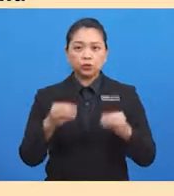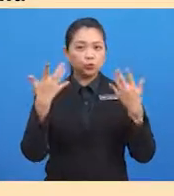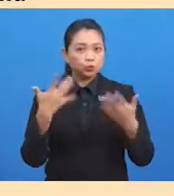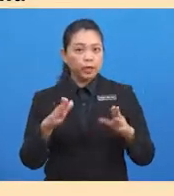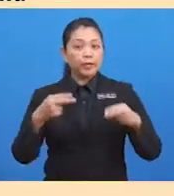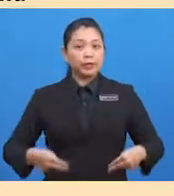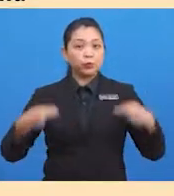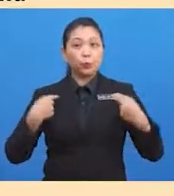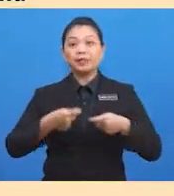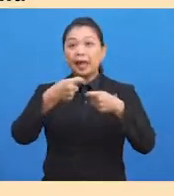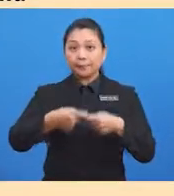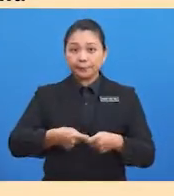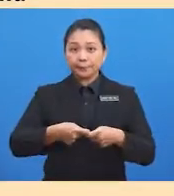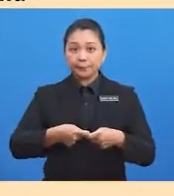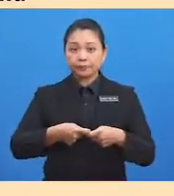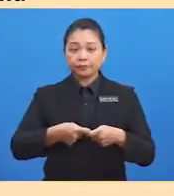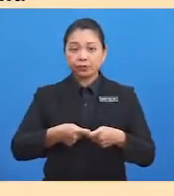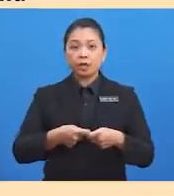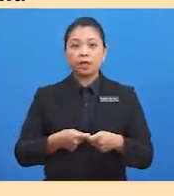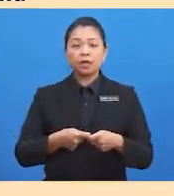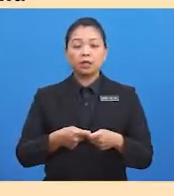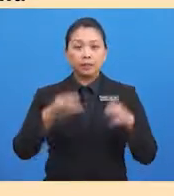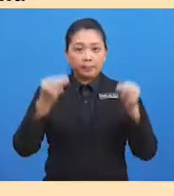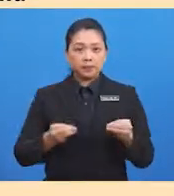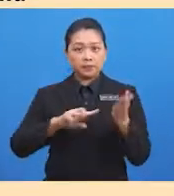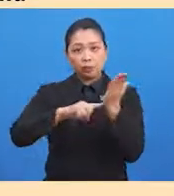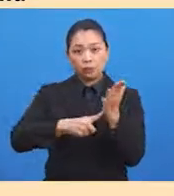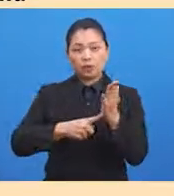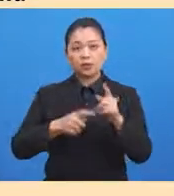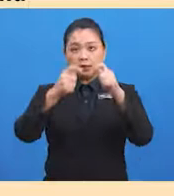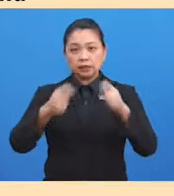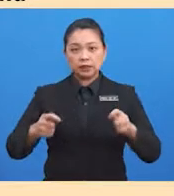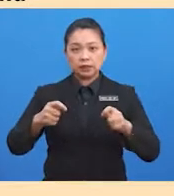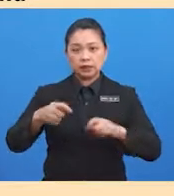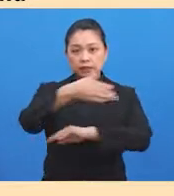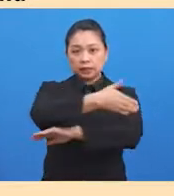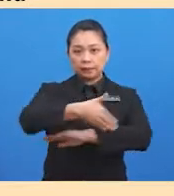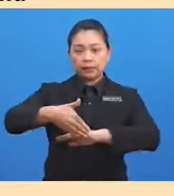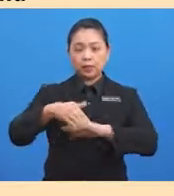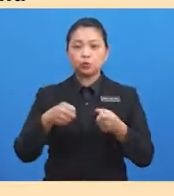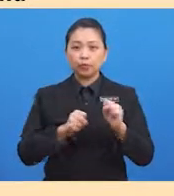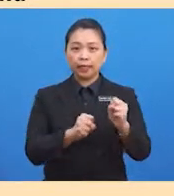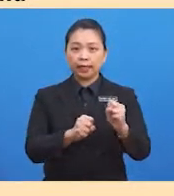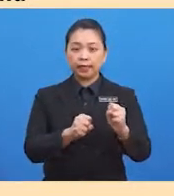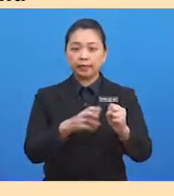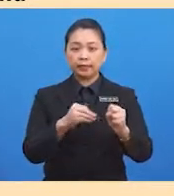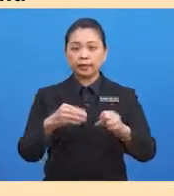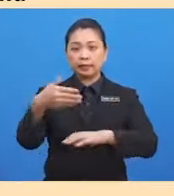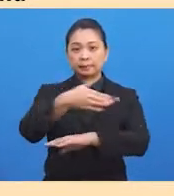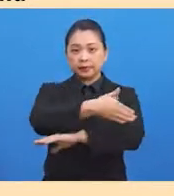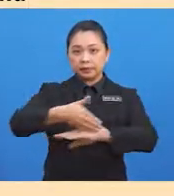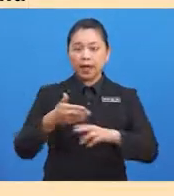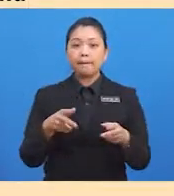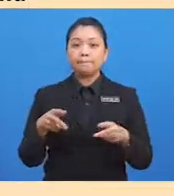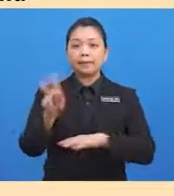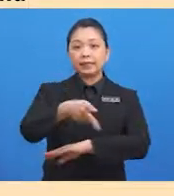Manusia mula tinggal di lembah sungai dan di pesisiran pantai dan telah membina rumah daripada